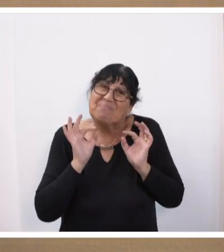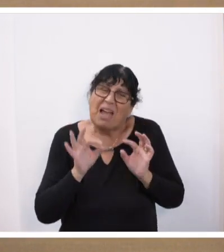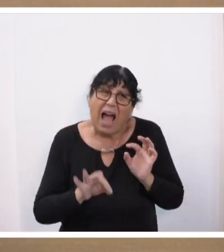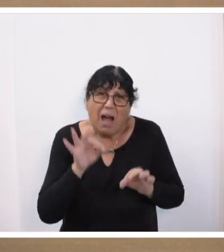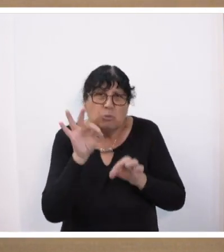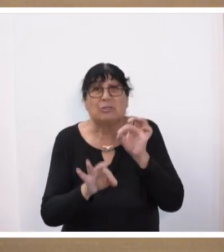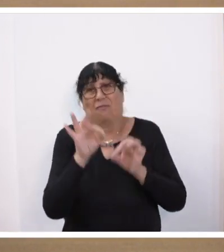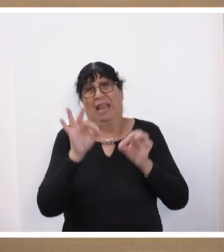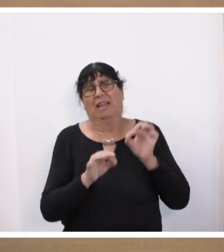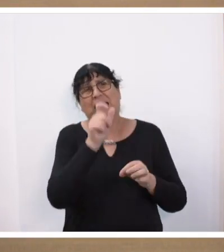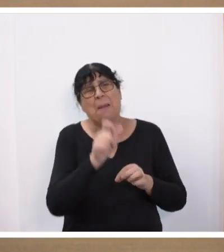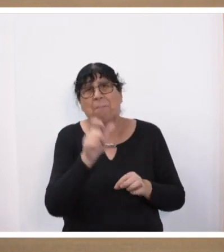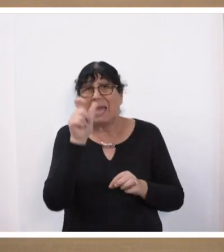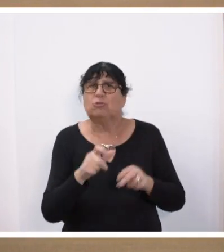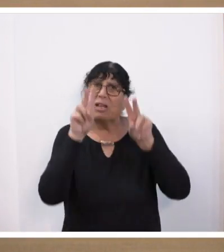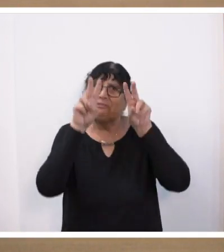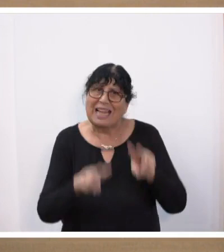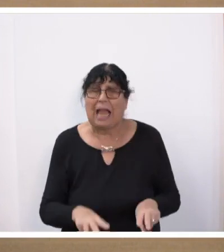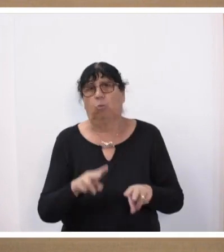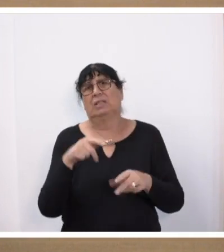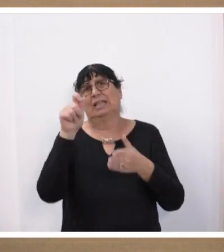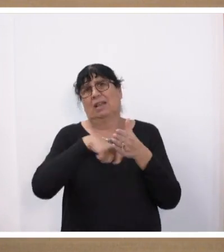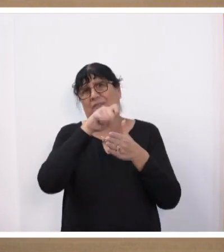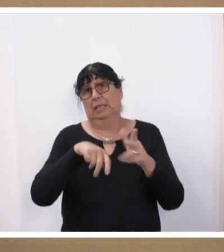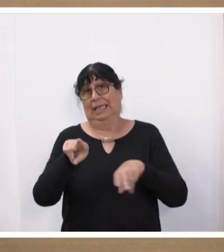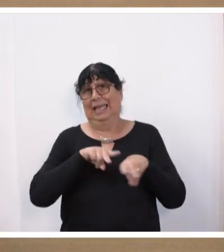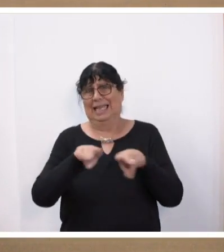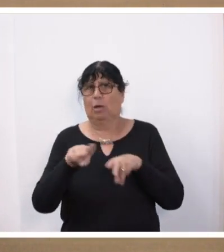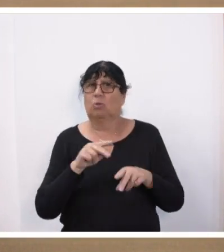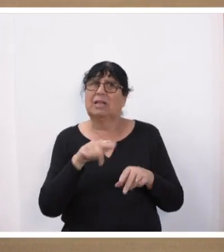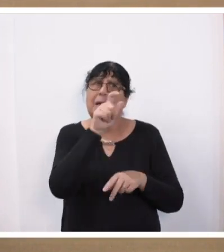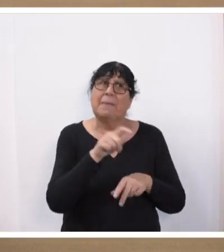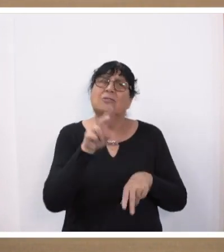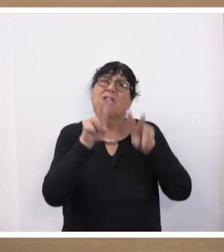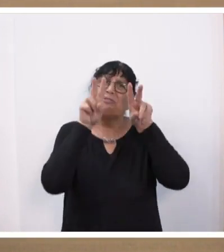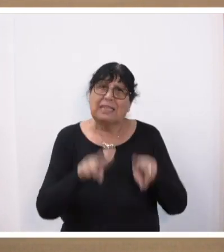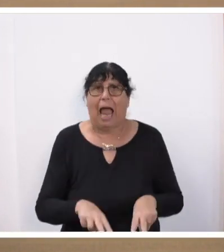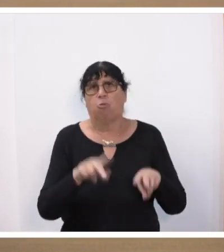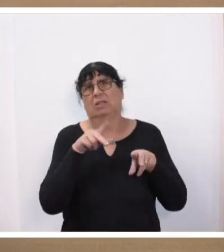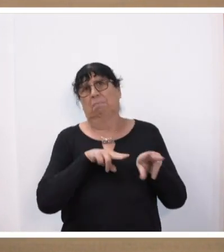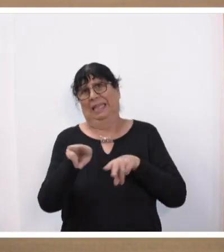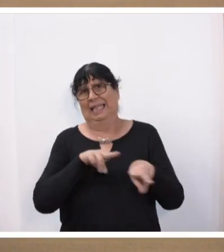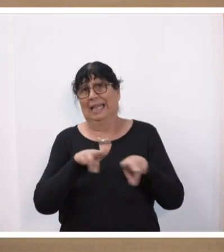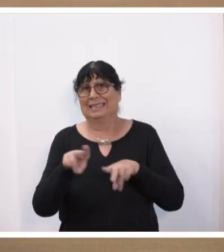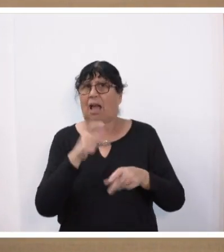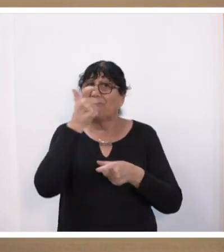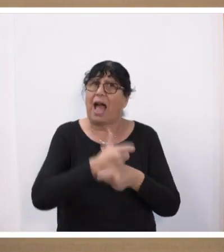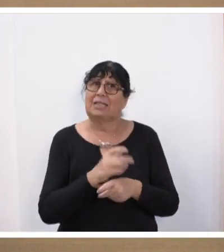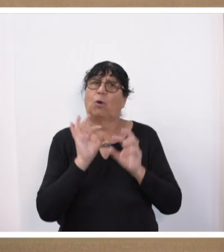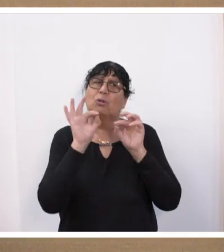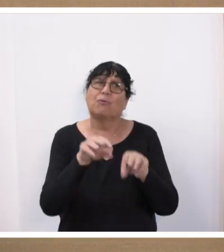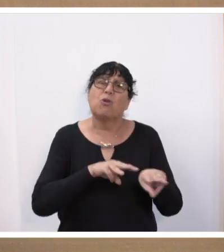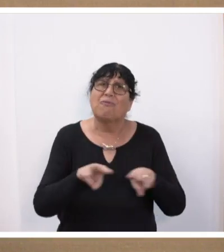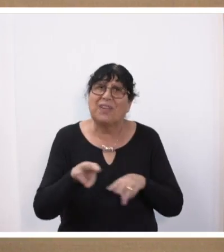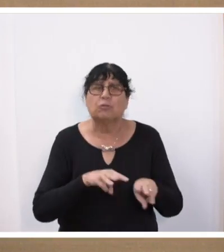vertrauen einer gewählten Regierung, die Menschen vertrauen einem Minister, der eben auch Verantwortung trägt für Wirtschaft und für Arbeitsplätze